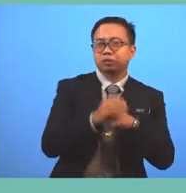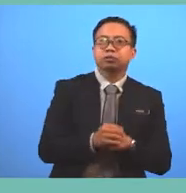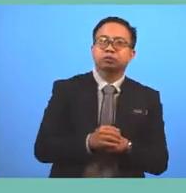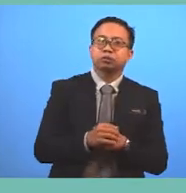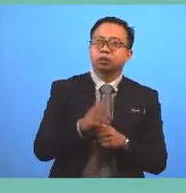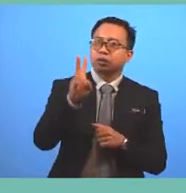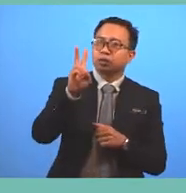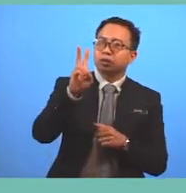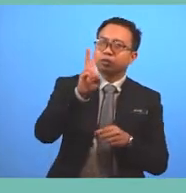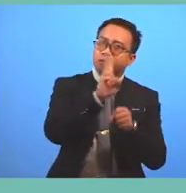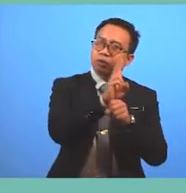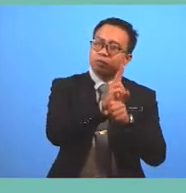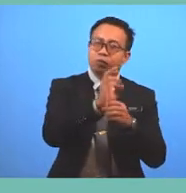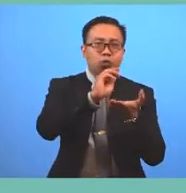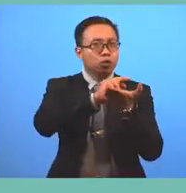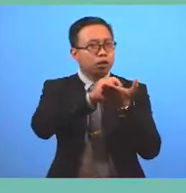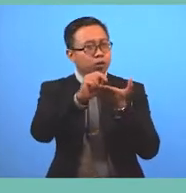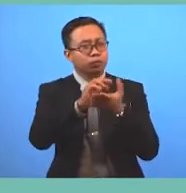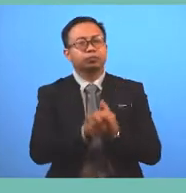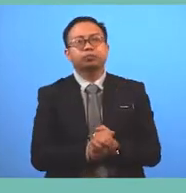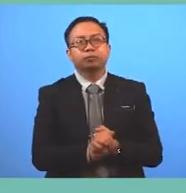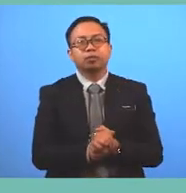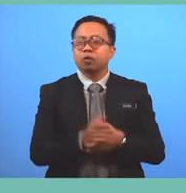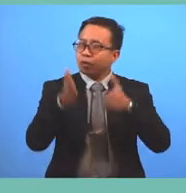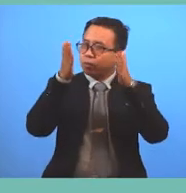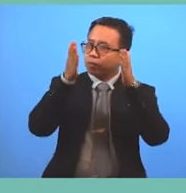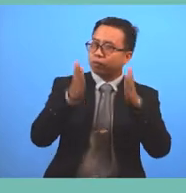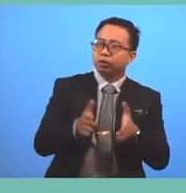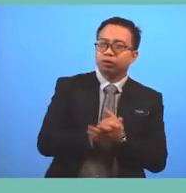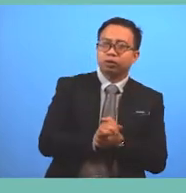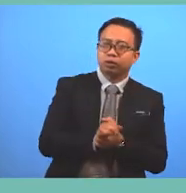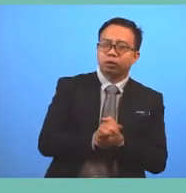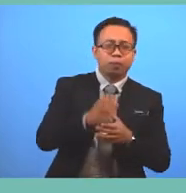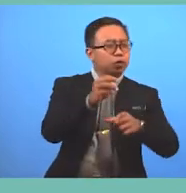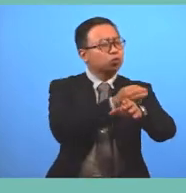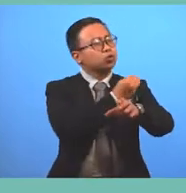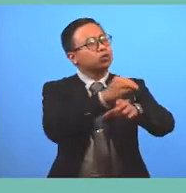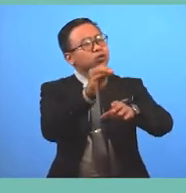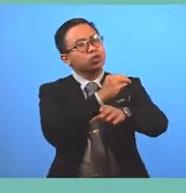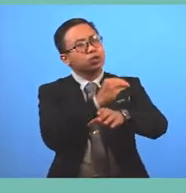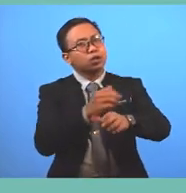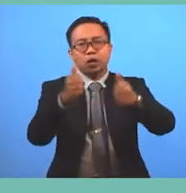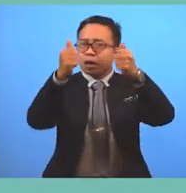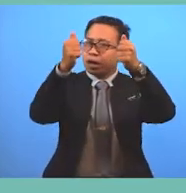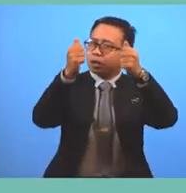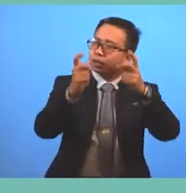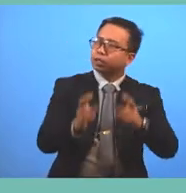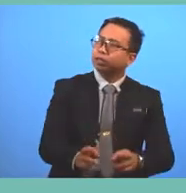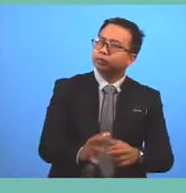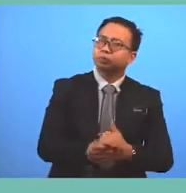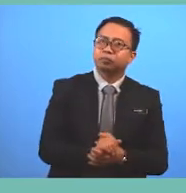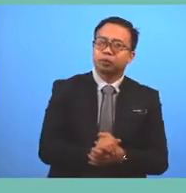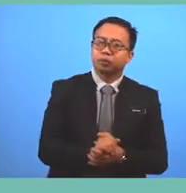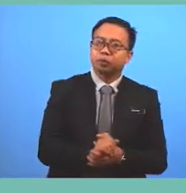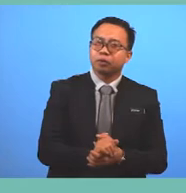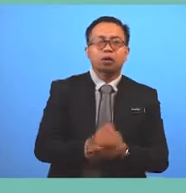Or noun Star here is a performer Such as a musician, actor, or sports player If